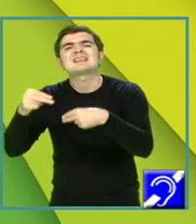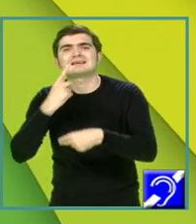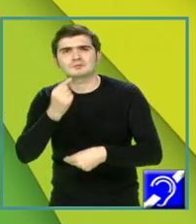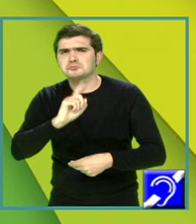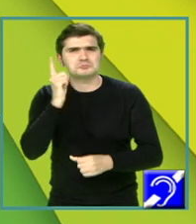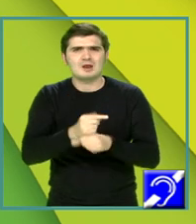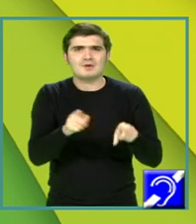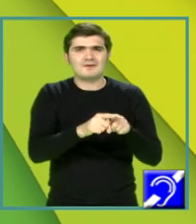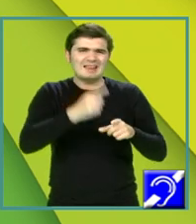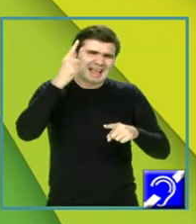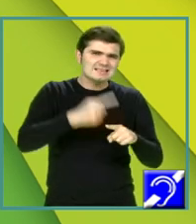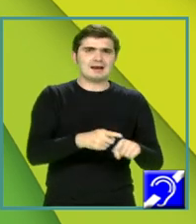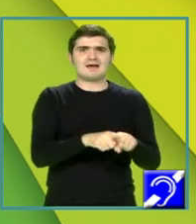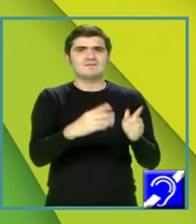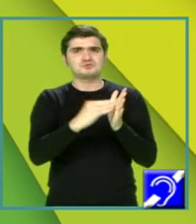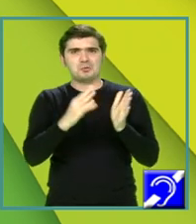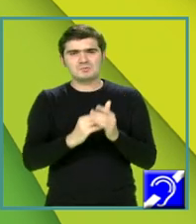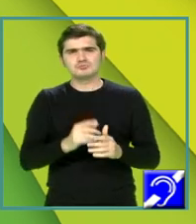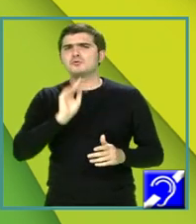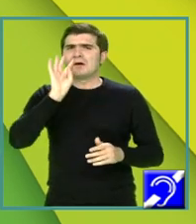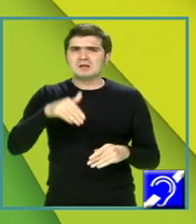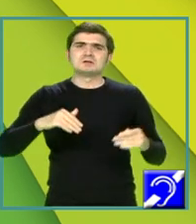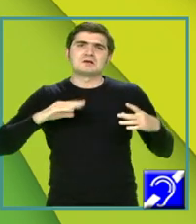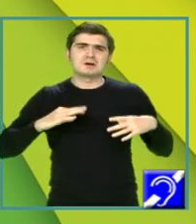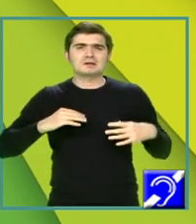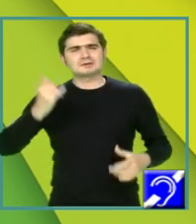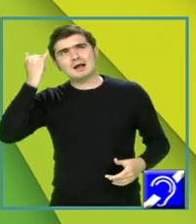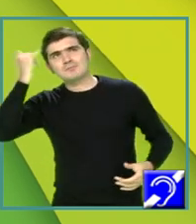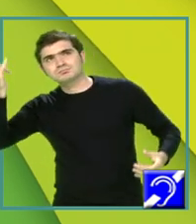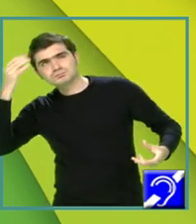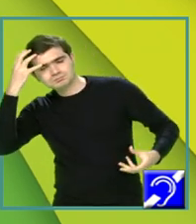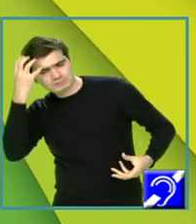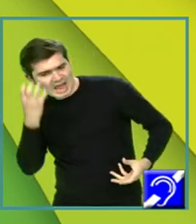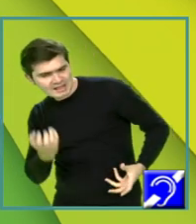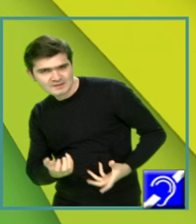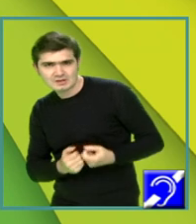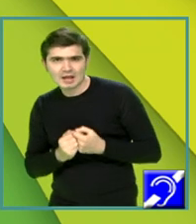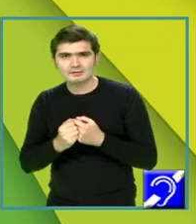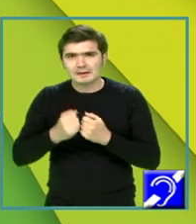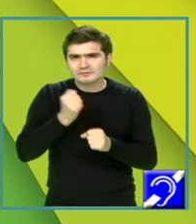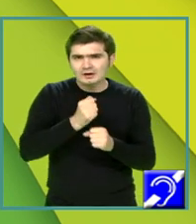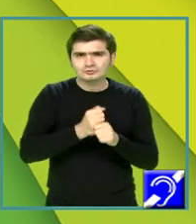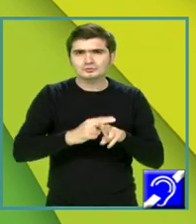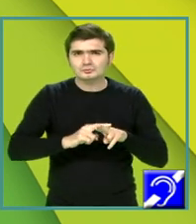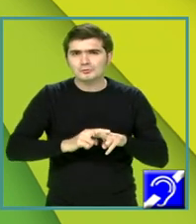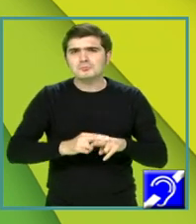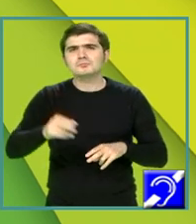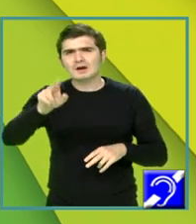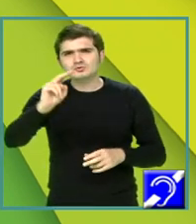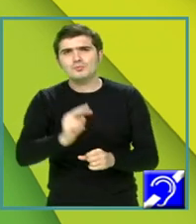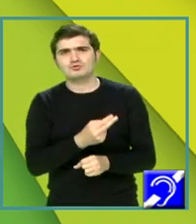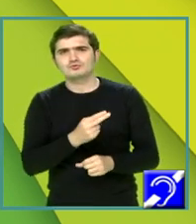Voi nu trebuie să le scrieți în tocmai, evident aveți libertatea, creativitatea, procedați așa cum ați fost